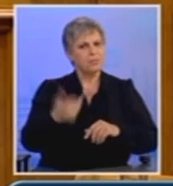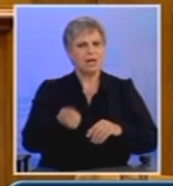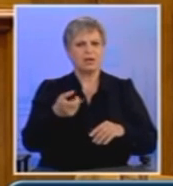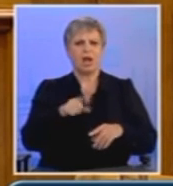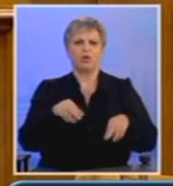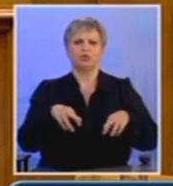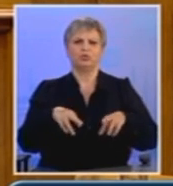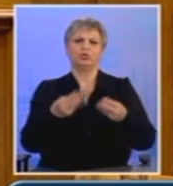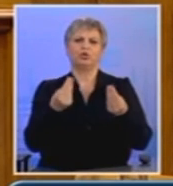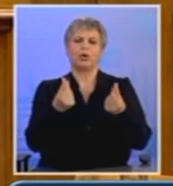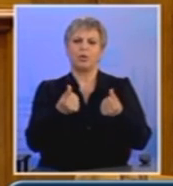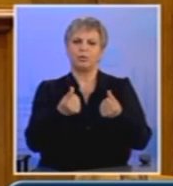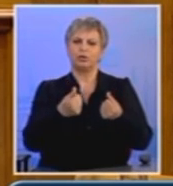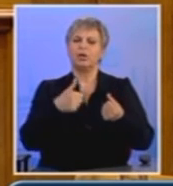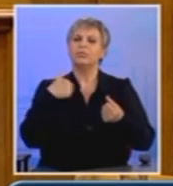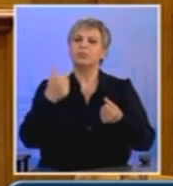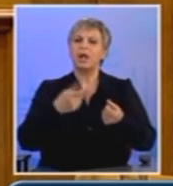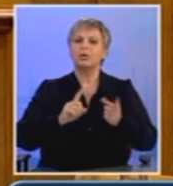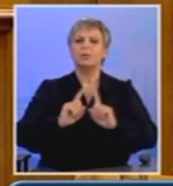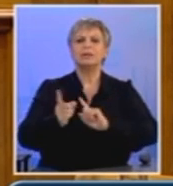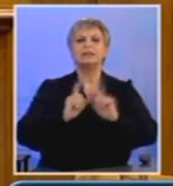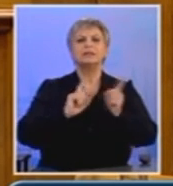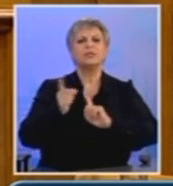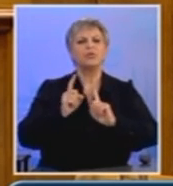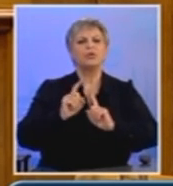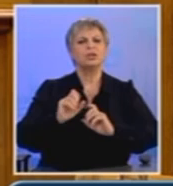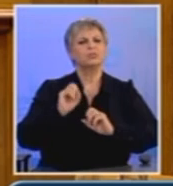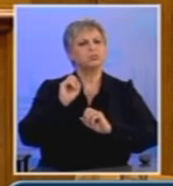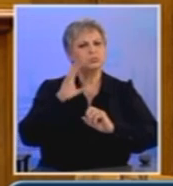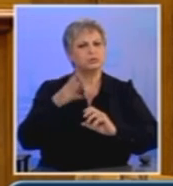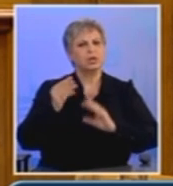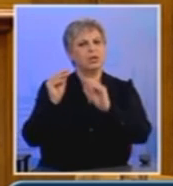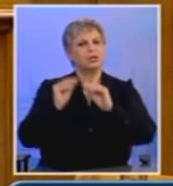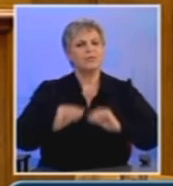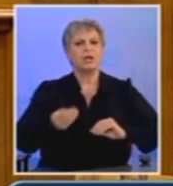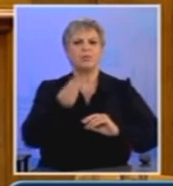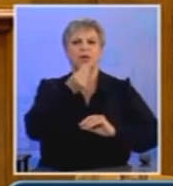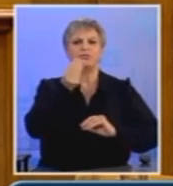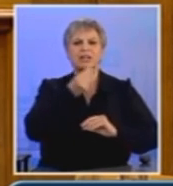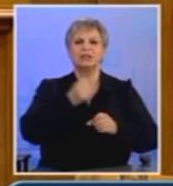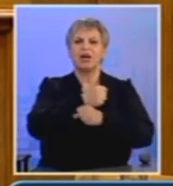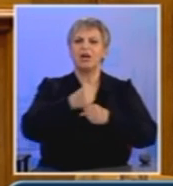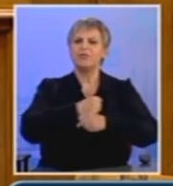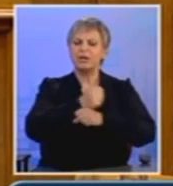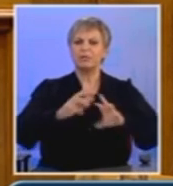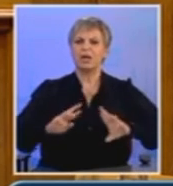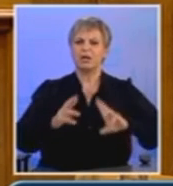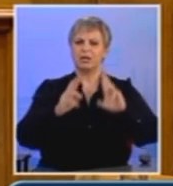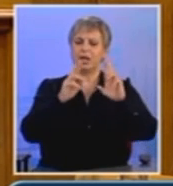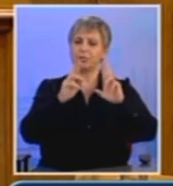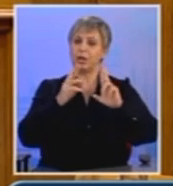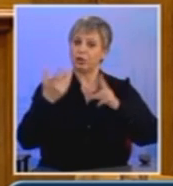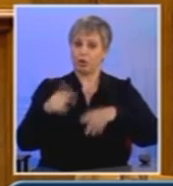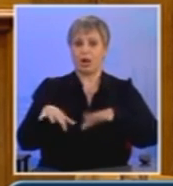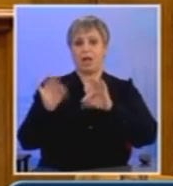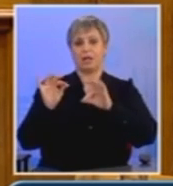συναυθούν αμοιβαία εποφελείς διεθνείς συμφωνίες για την εισαγωγή τροφίμων φαρμάκων ενέργειας το πρώτο διάστημα αφού η